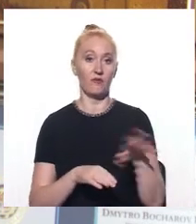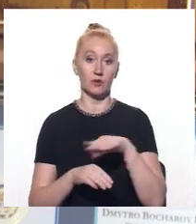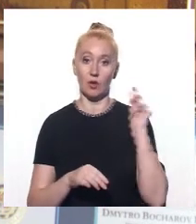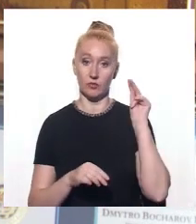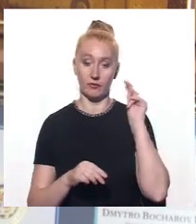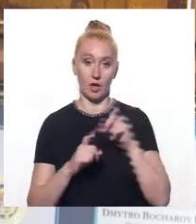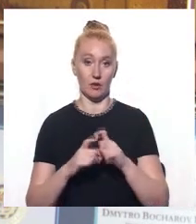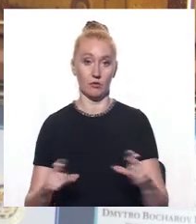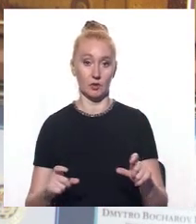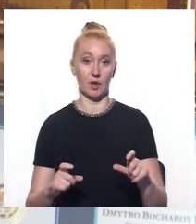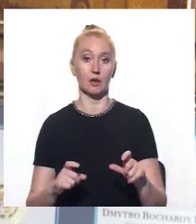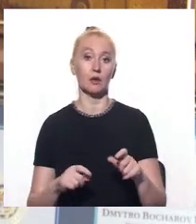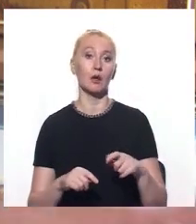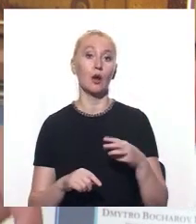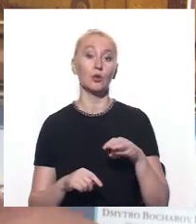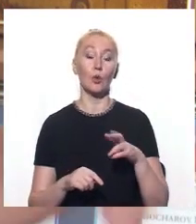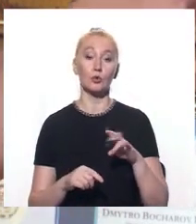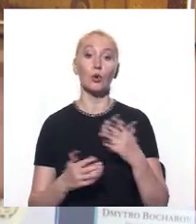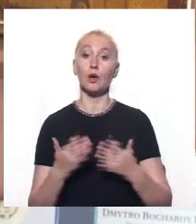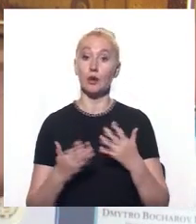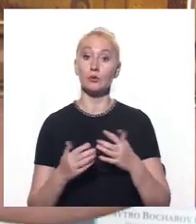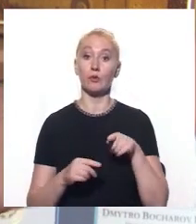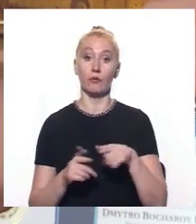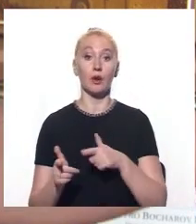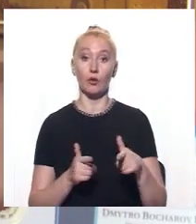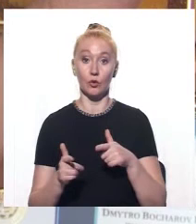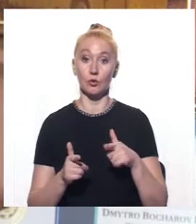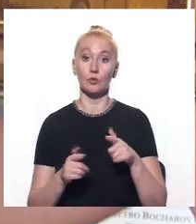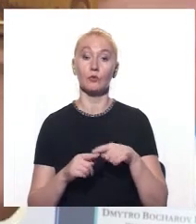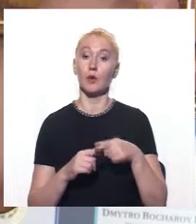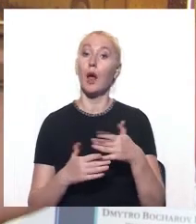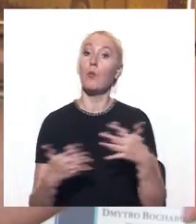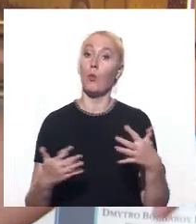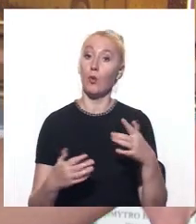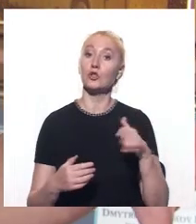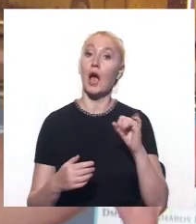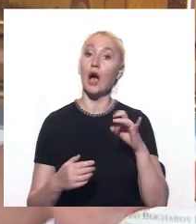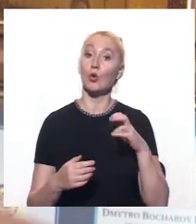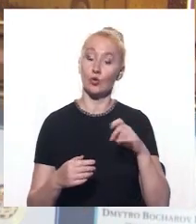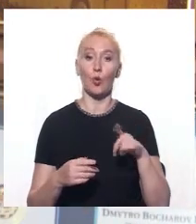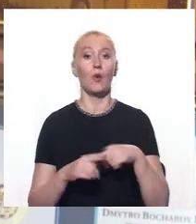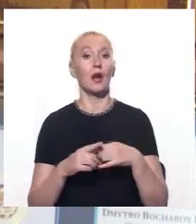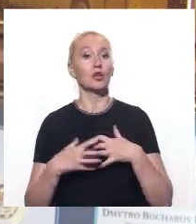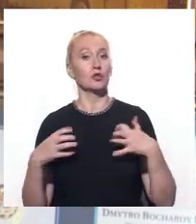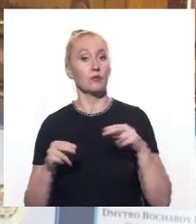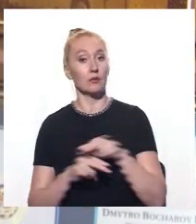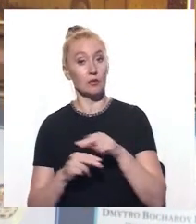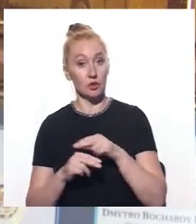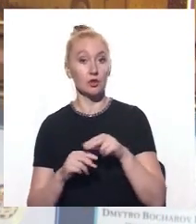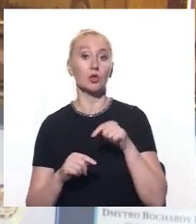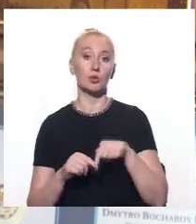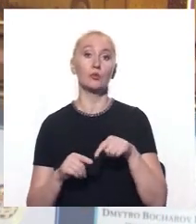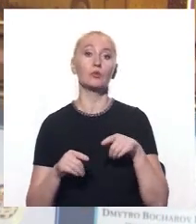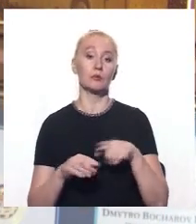навчального закладу. Тобто, якщо ви готуєте більше агрономів і ветеринарів, і у вас, крім того,